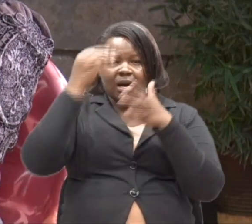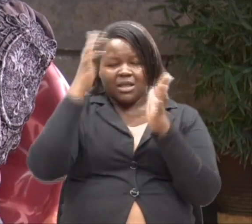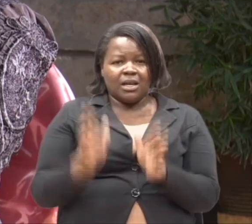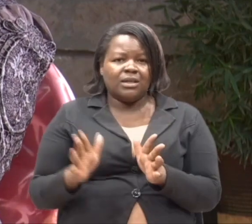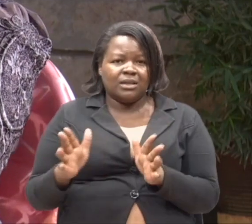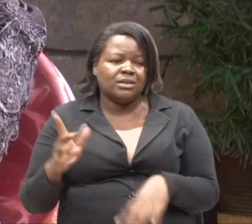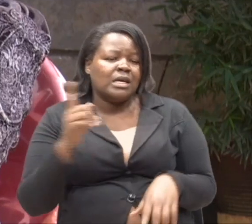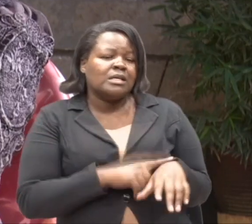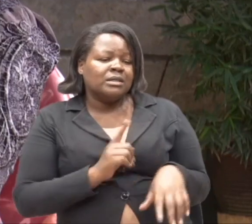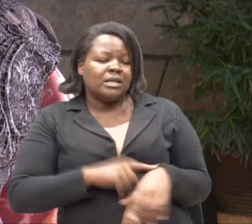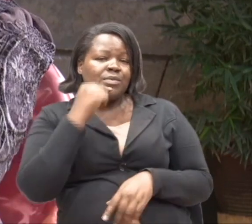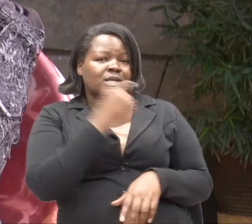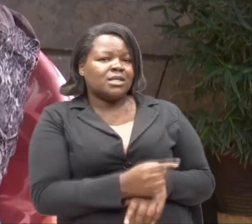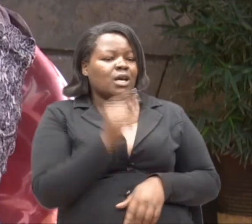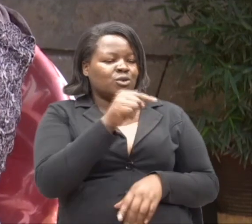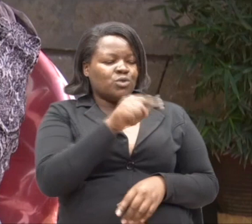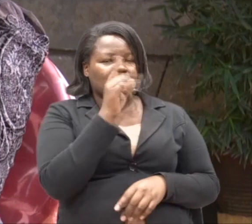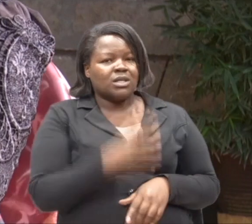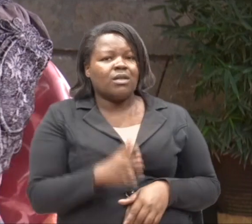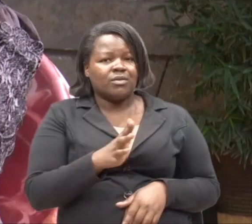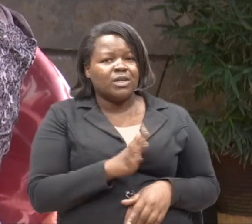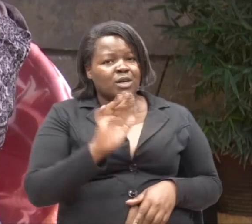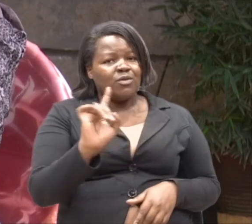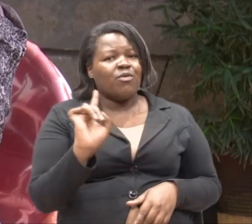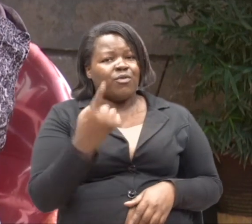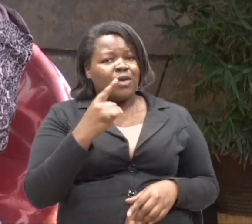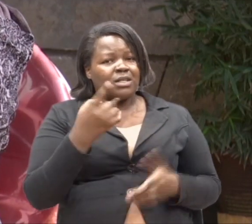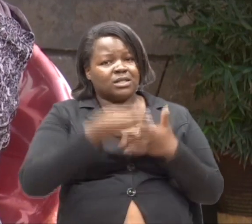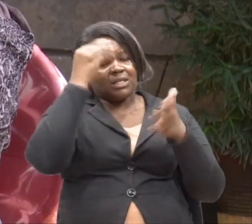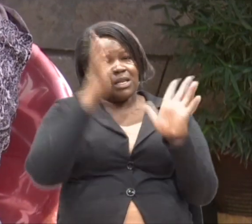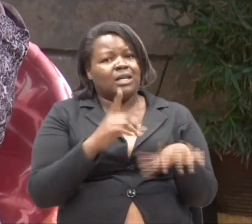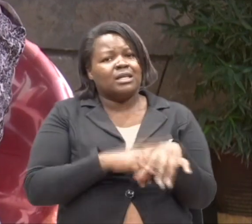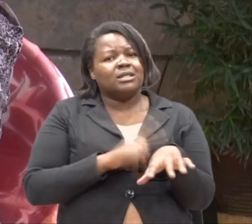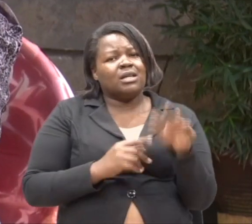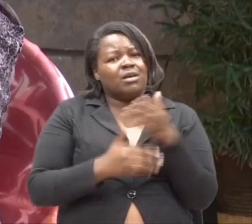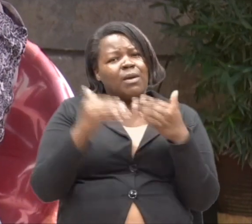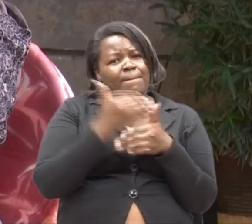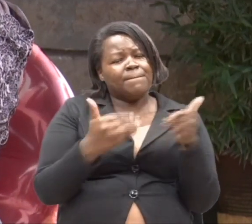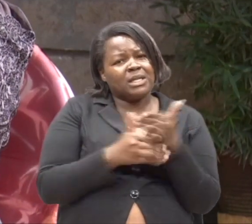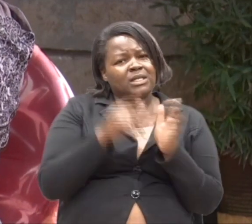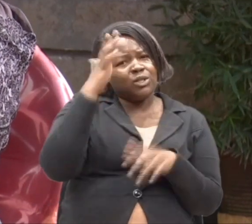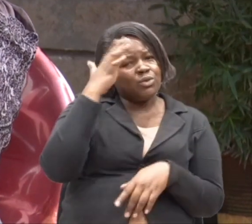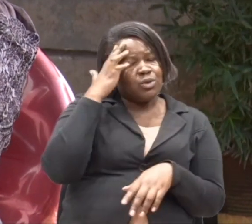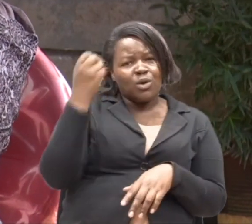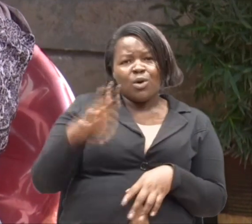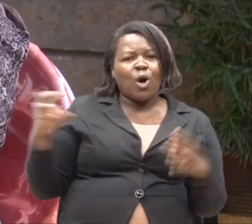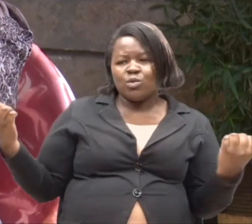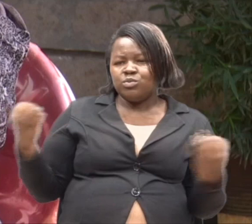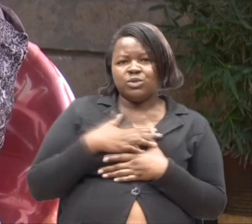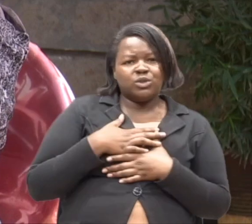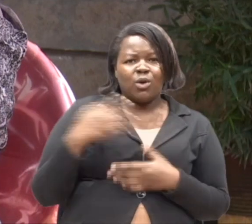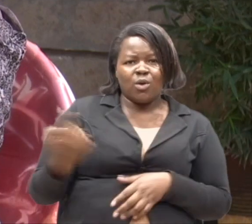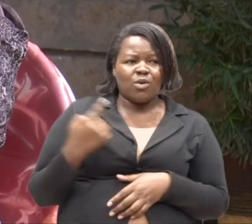Alipo kuambia, wendo utokuwa mwanafunzi wa kwanza, hakijenga hiyo shule. Uliku unajua ama ilikukuta tu, by